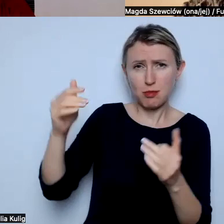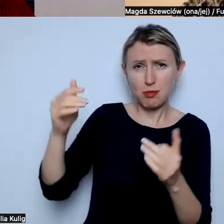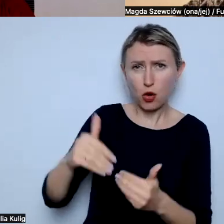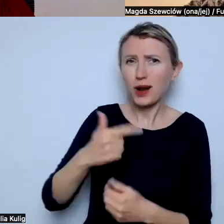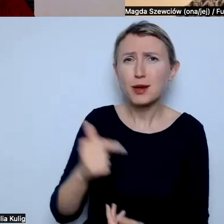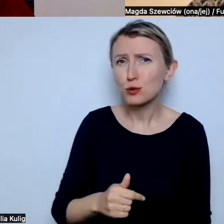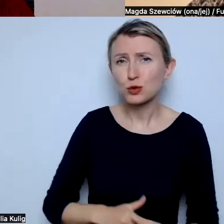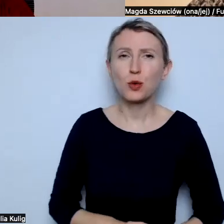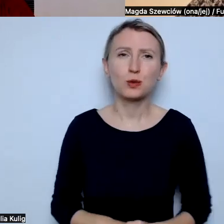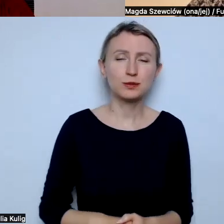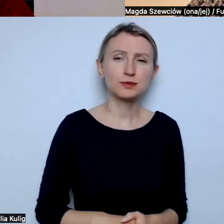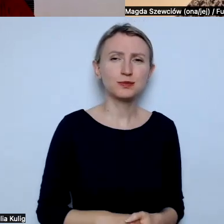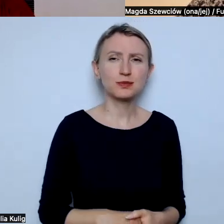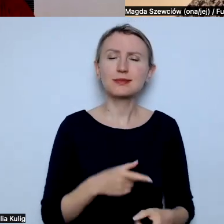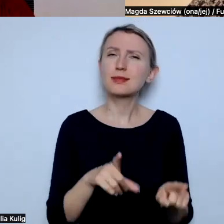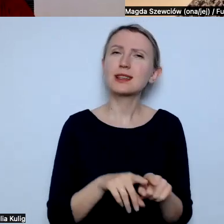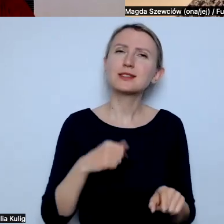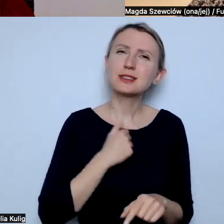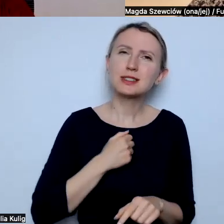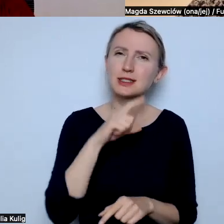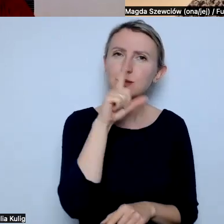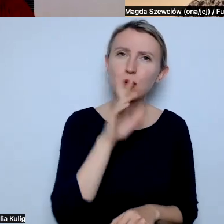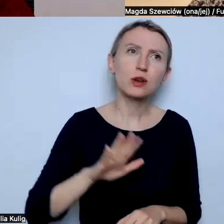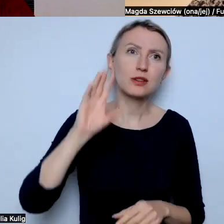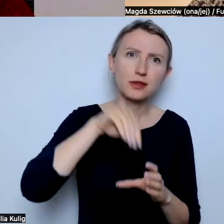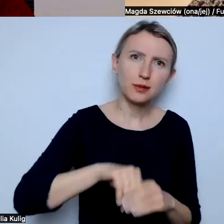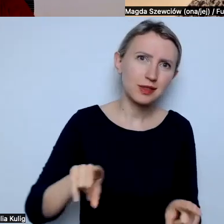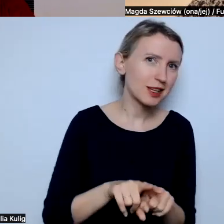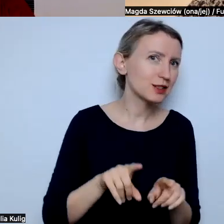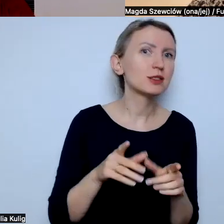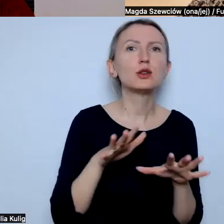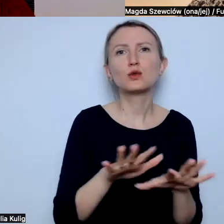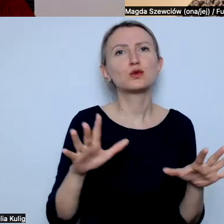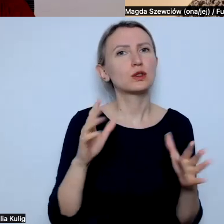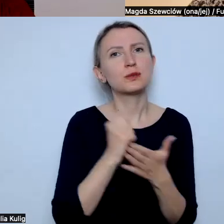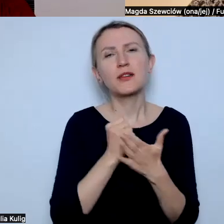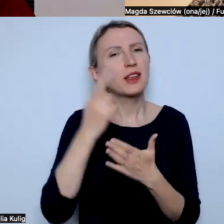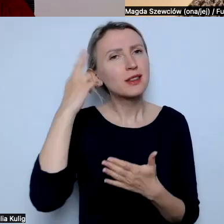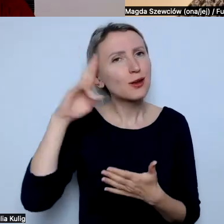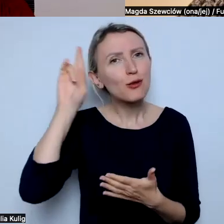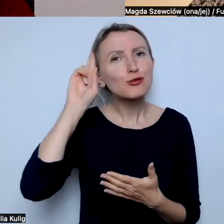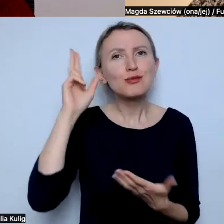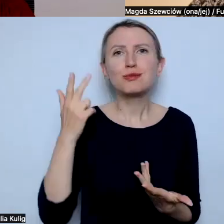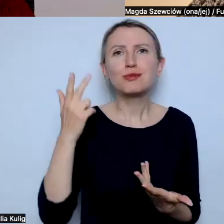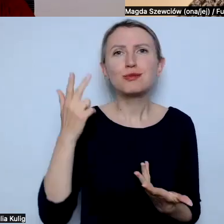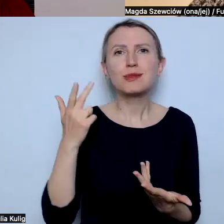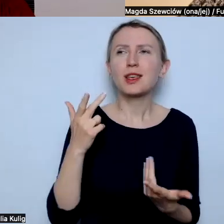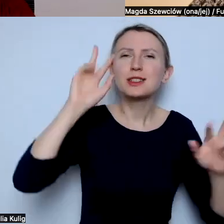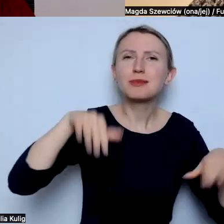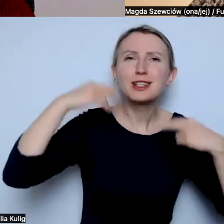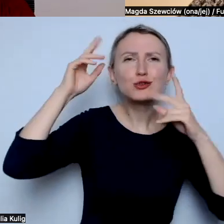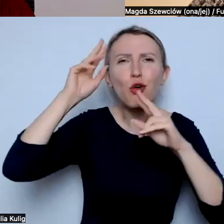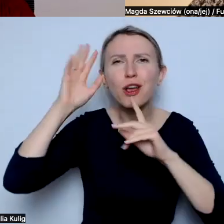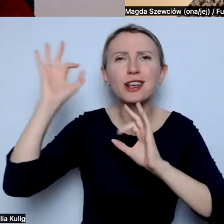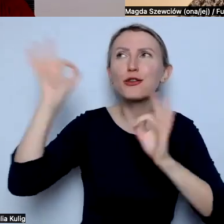no i też niestety w środę tej społeczności też są osoby, które wielu rzeczy nie rozumieją i kierują się też skojarzeniami, informacjami, które